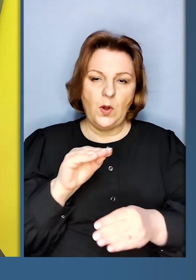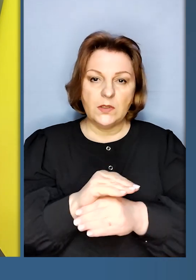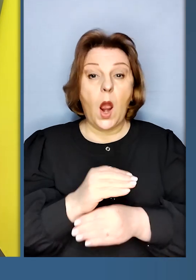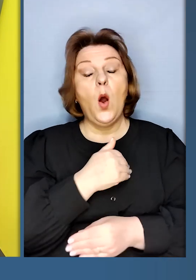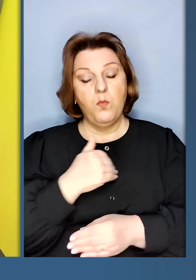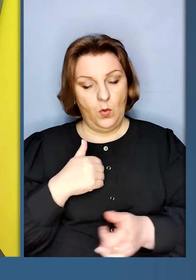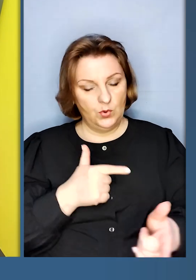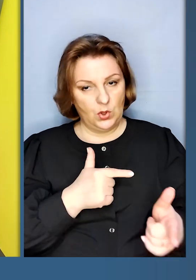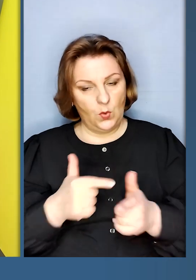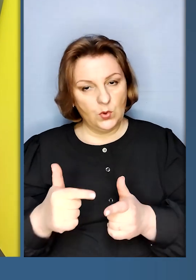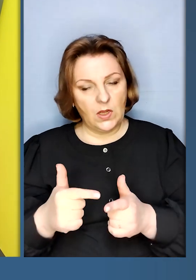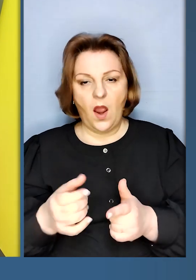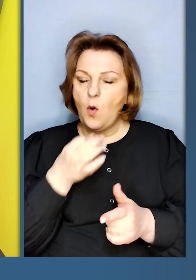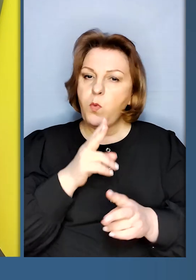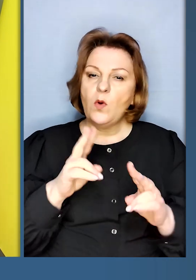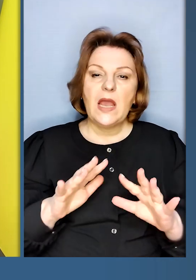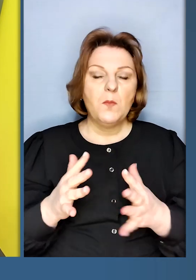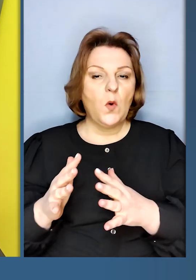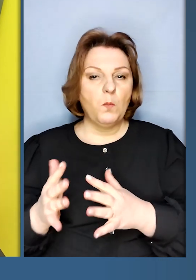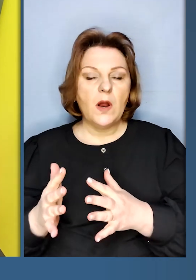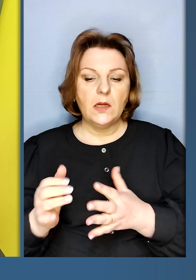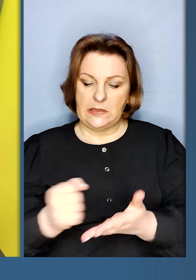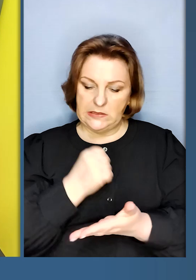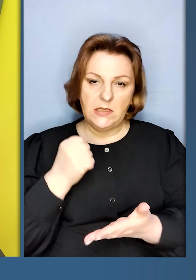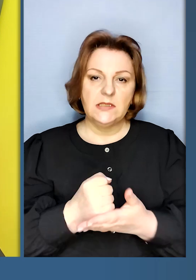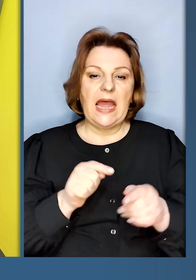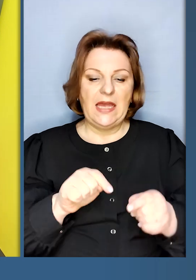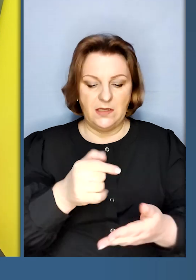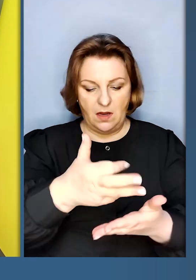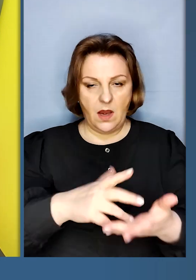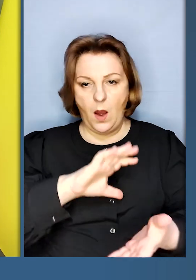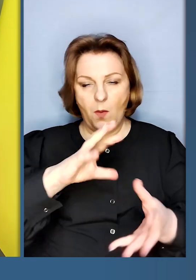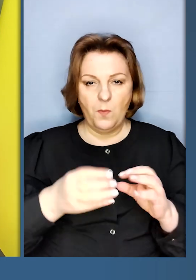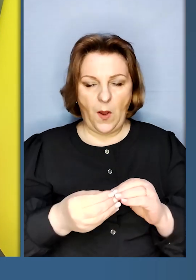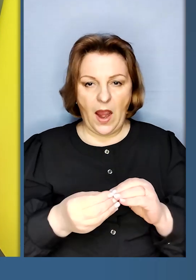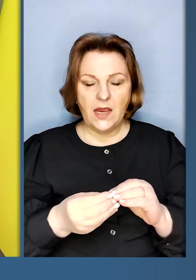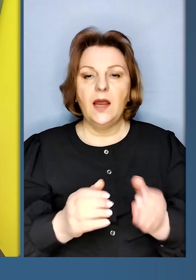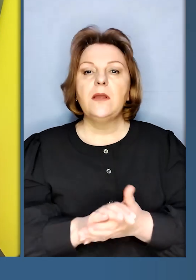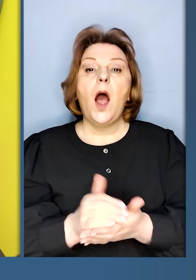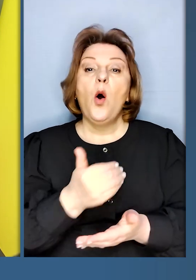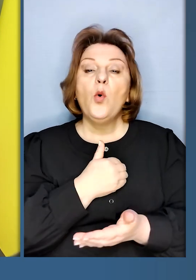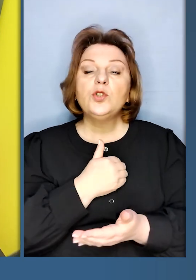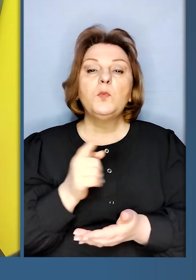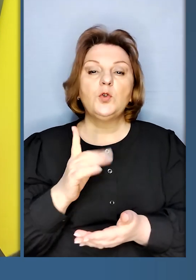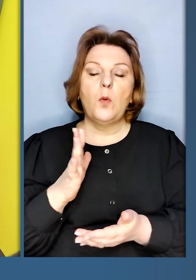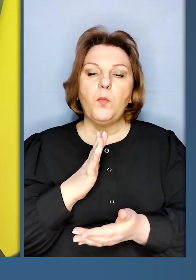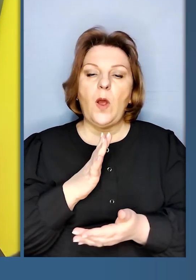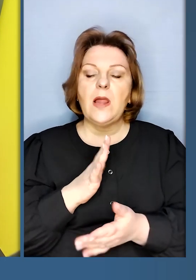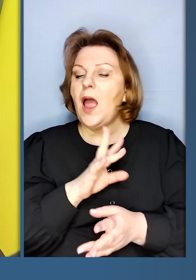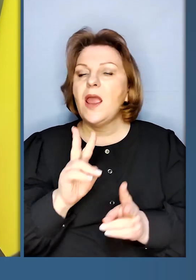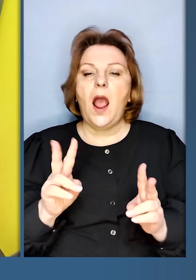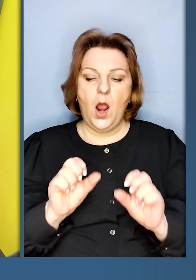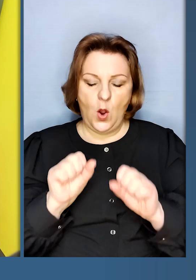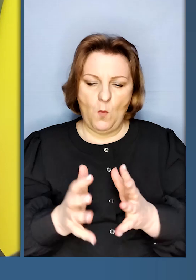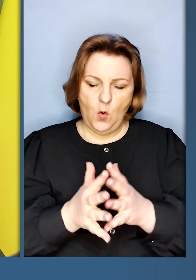розбудувати. Польща готова в будь-який момент затвердити цей пакет, але ми хочемо, щоб він був